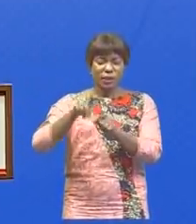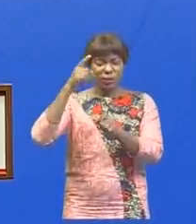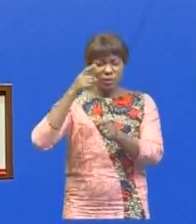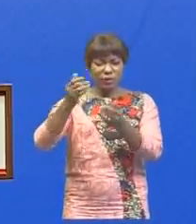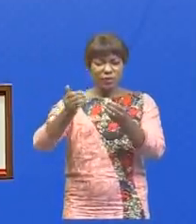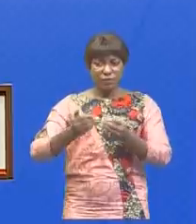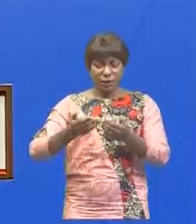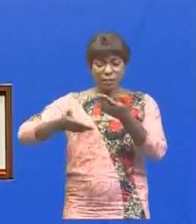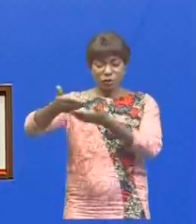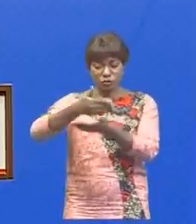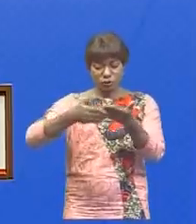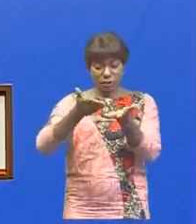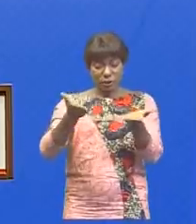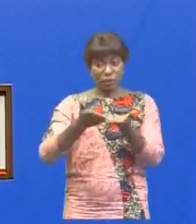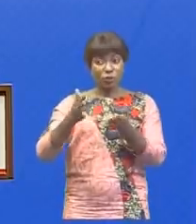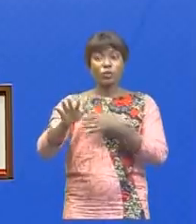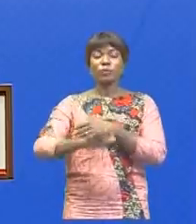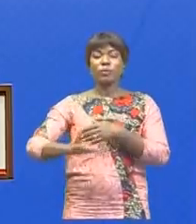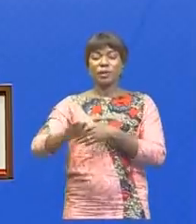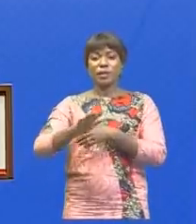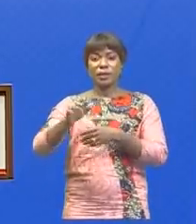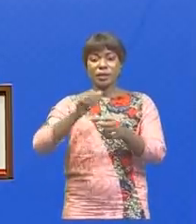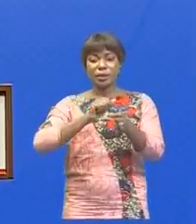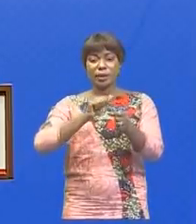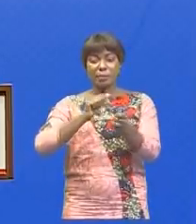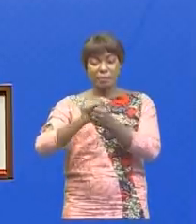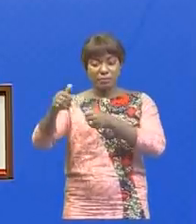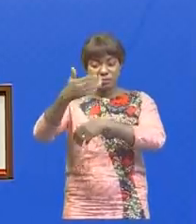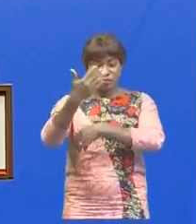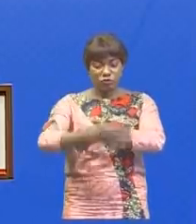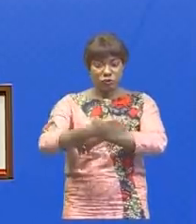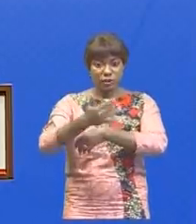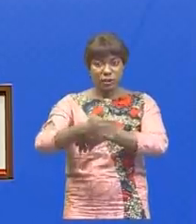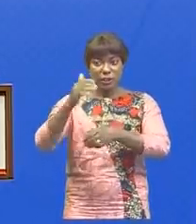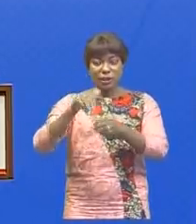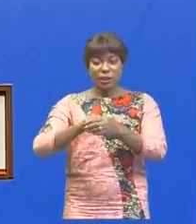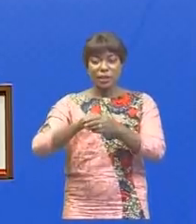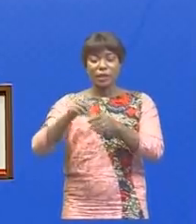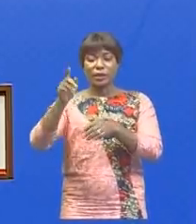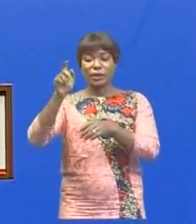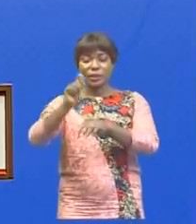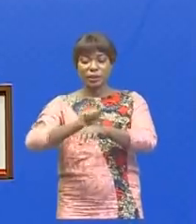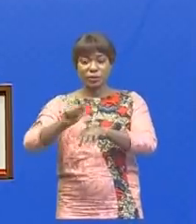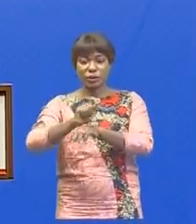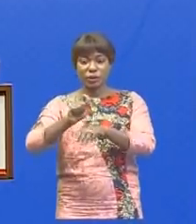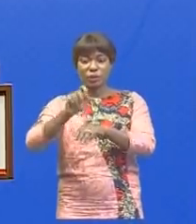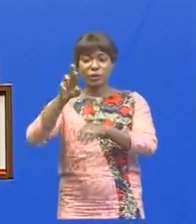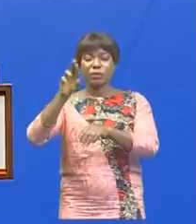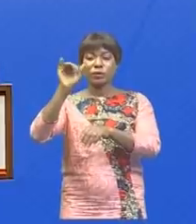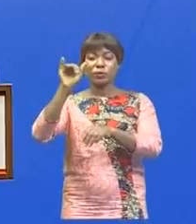Ils sont rentrés au pays par le poste frontalier de Bounagana, un territoire de Ruchuru, province du Nord Kivu.